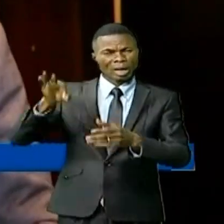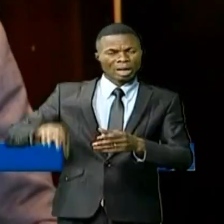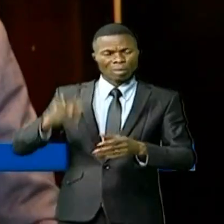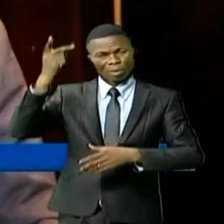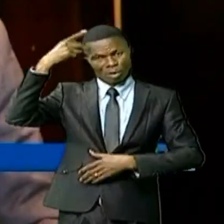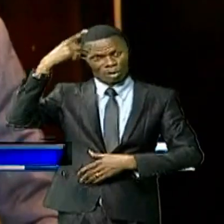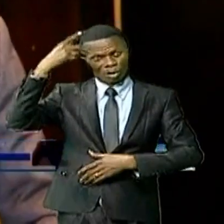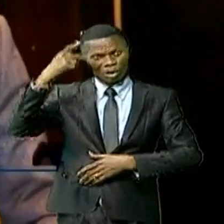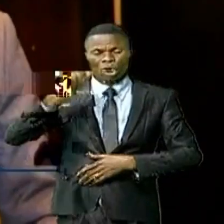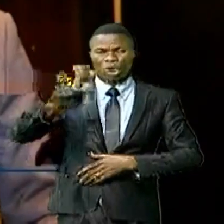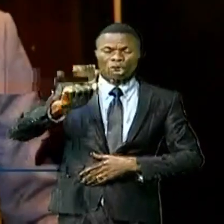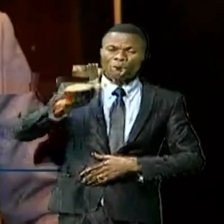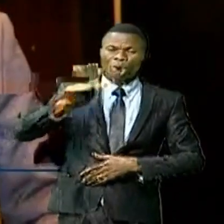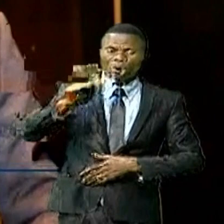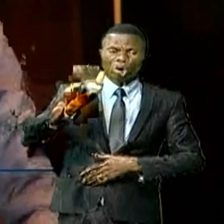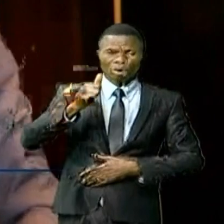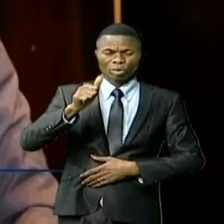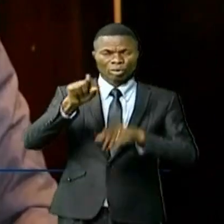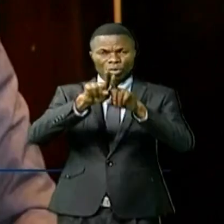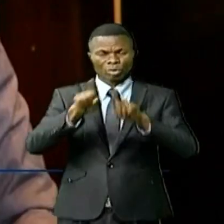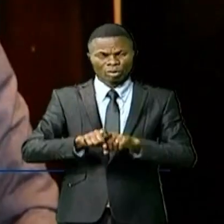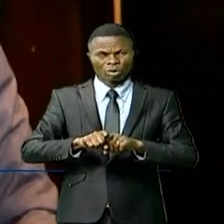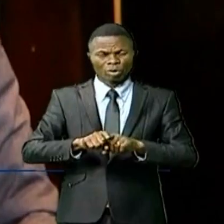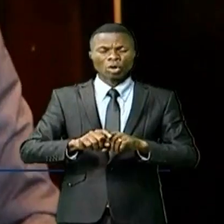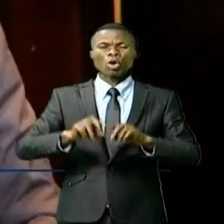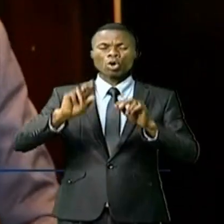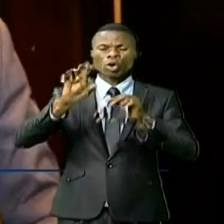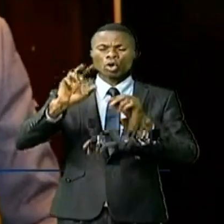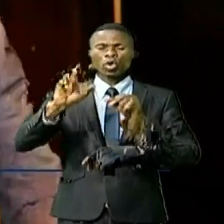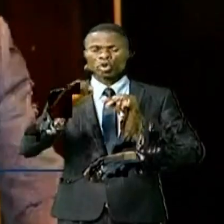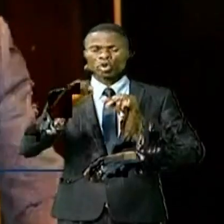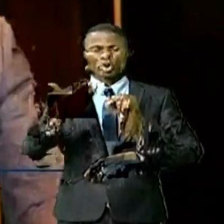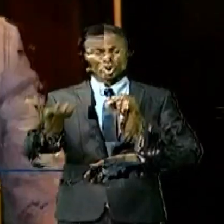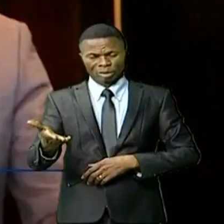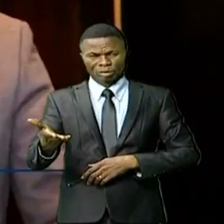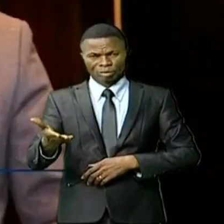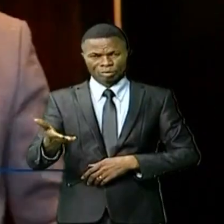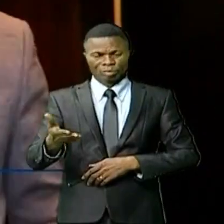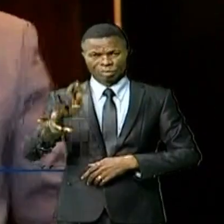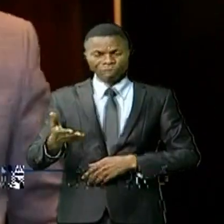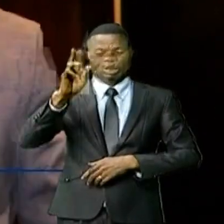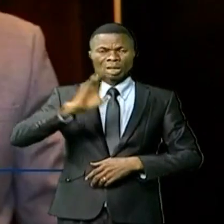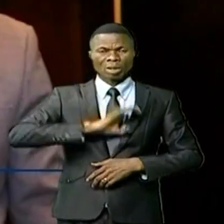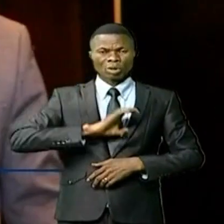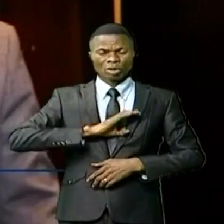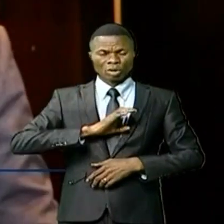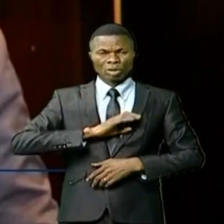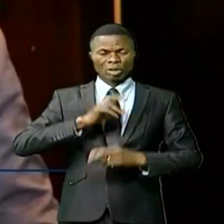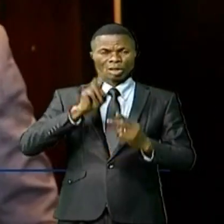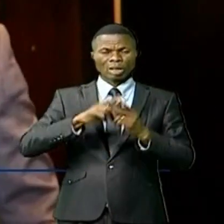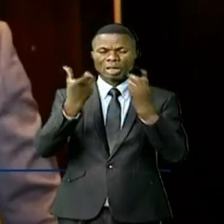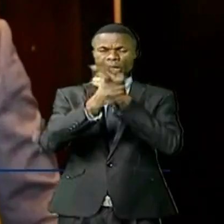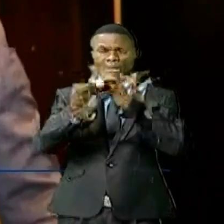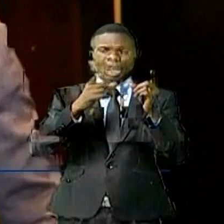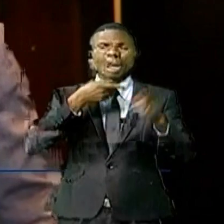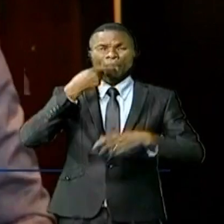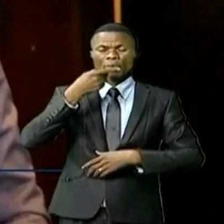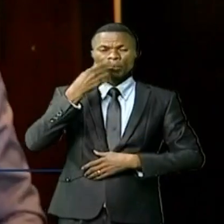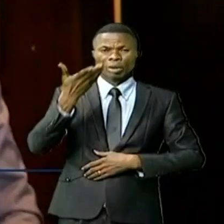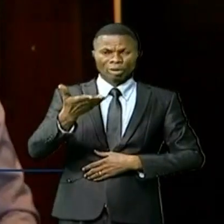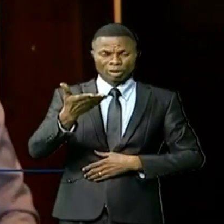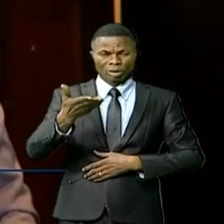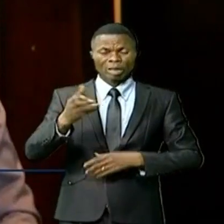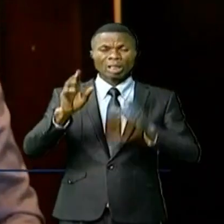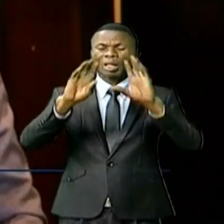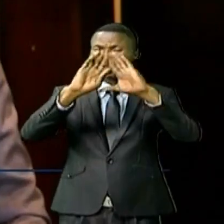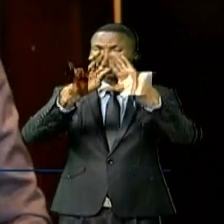politiques, personnels ou ceux d'une organisation quelconque. L'APLC propose également de garantir la liberté d'expression, car le